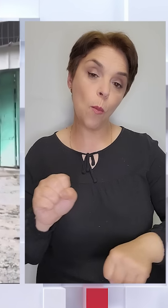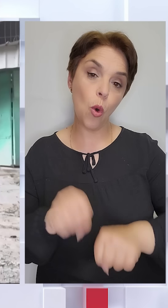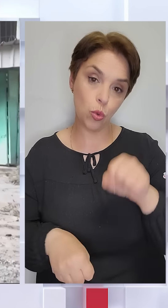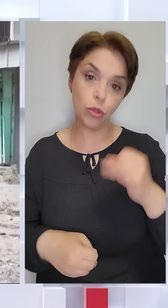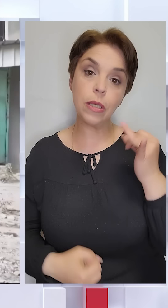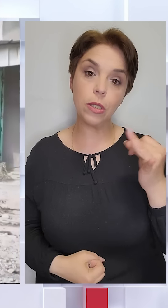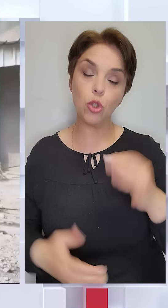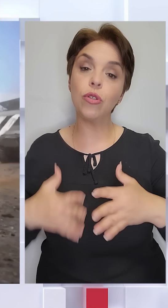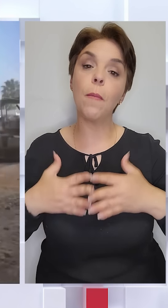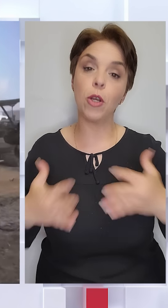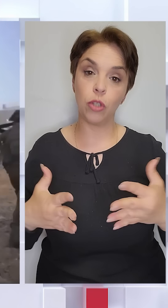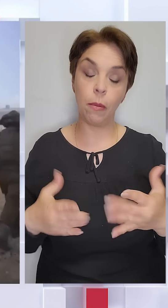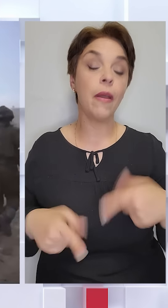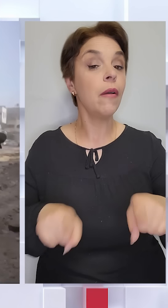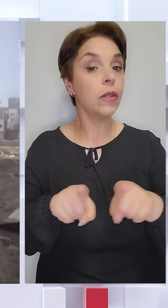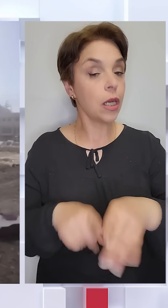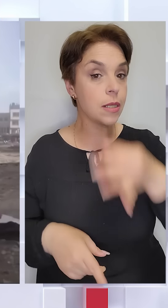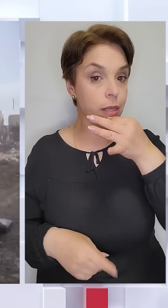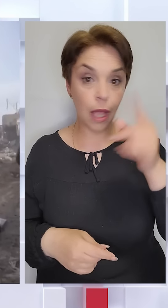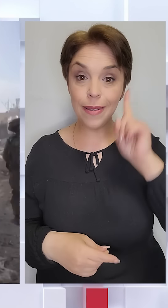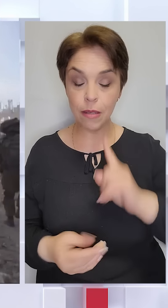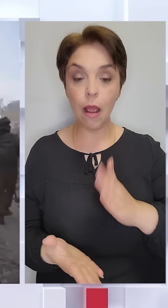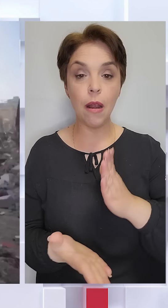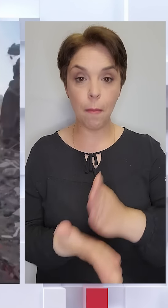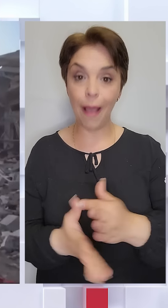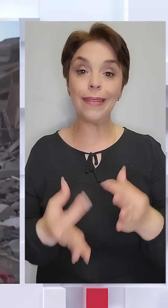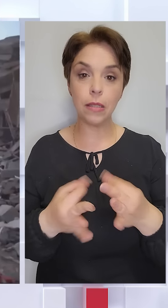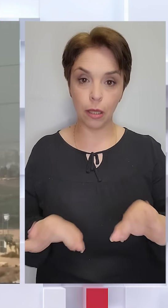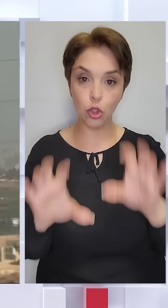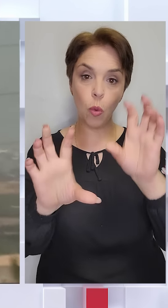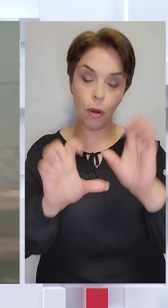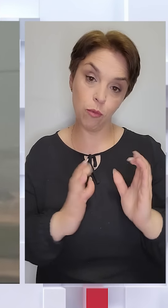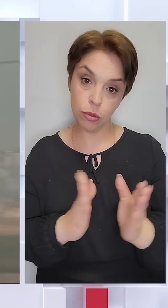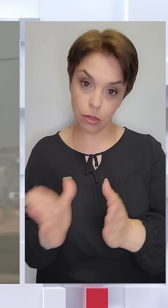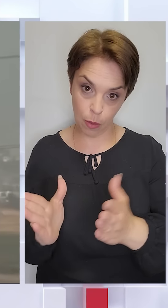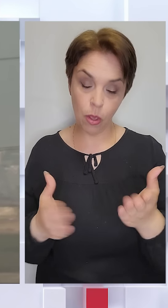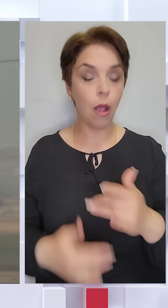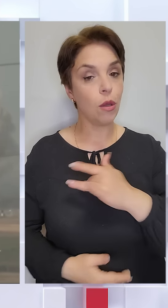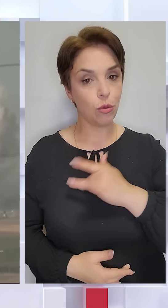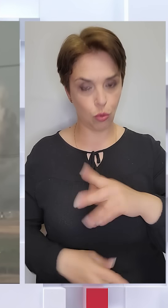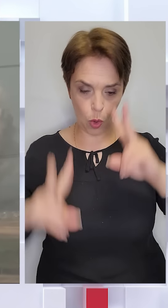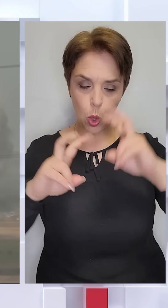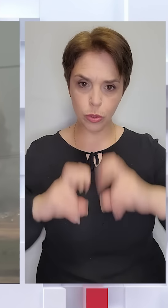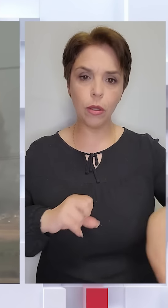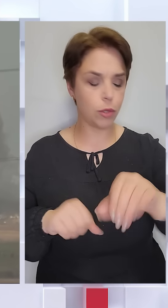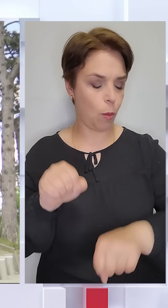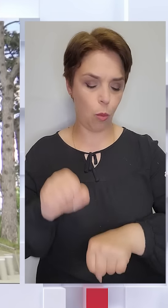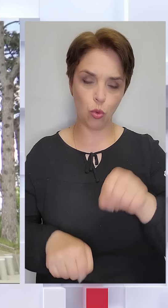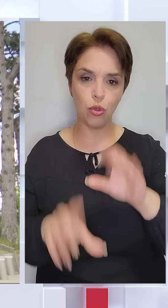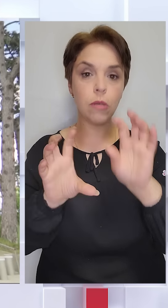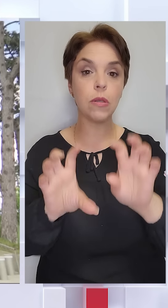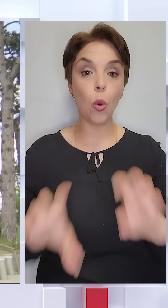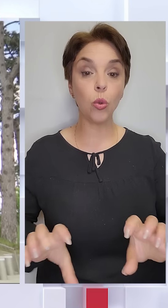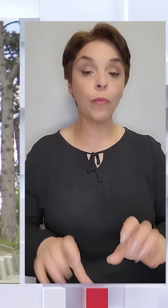історичних масштабів. Він також наголосив, Ізраїль має незалежну правову систему, яка суворо розслідує усі порушення закону.